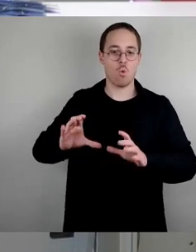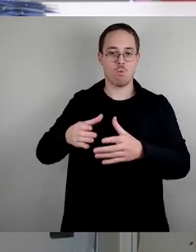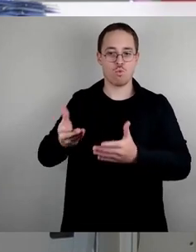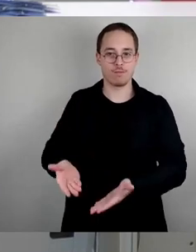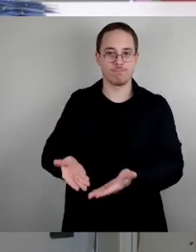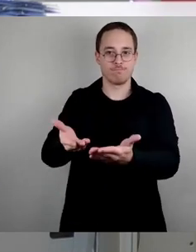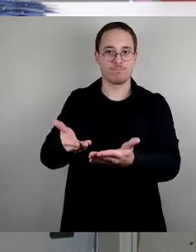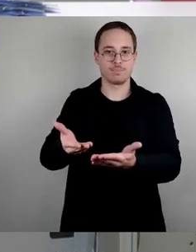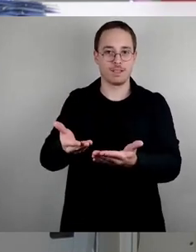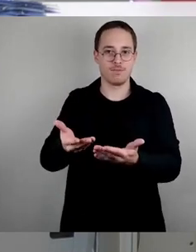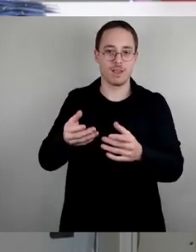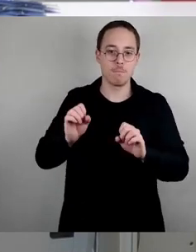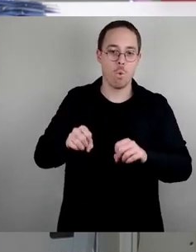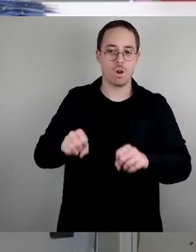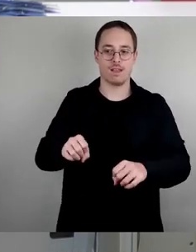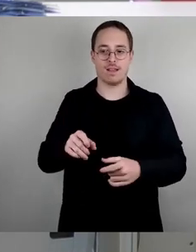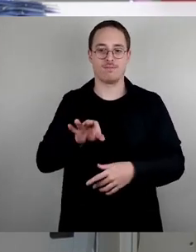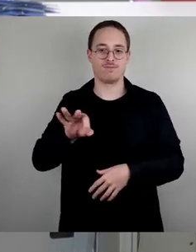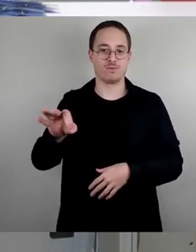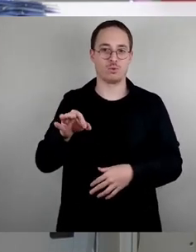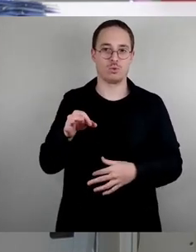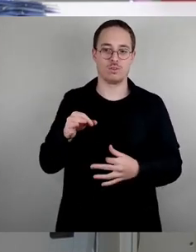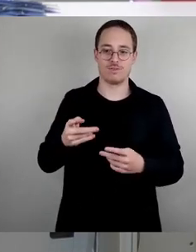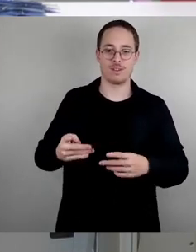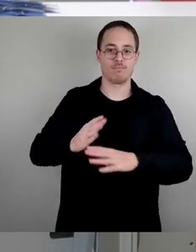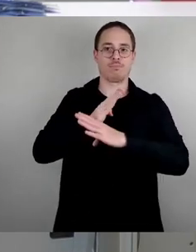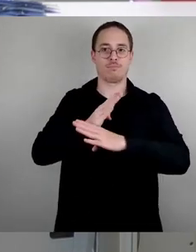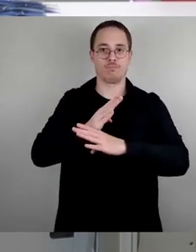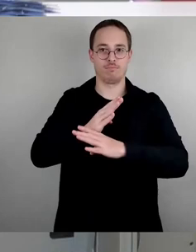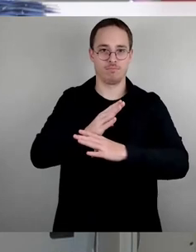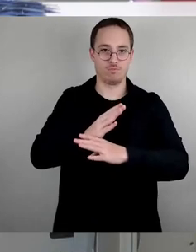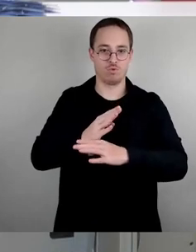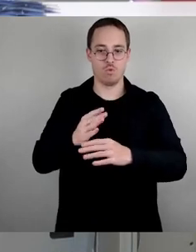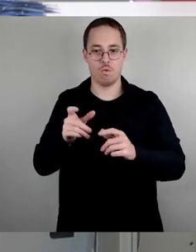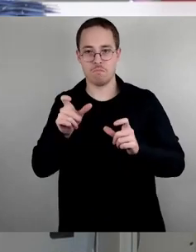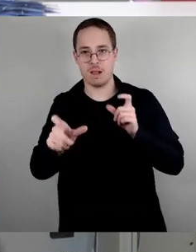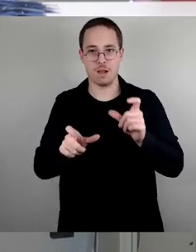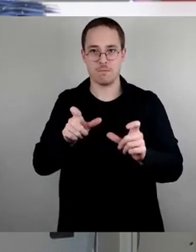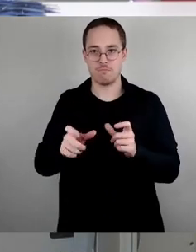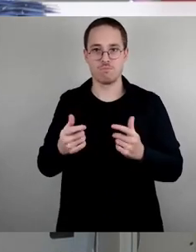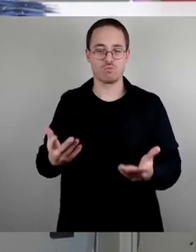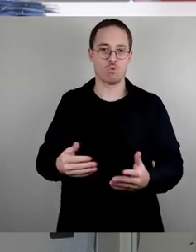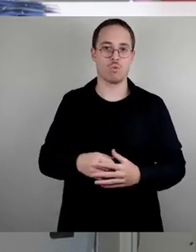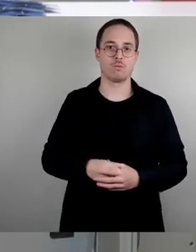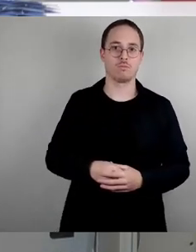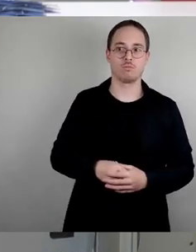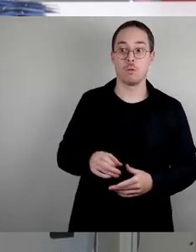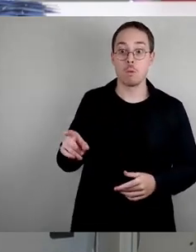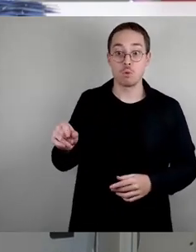Handlungsspielräume zu haben, was ja übrigens in dem Antrag der SPD nicht heißt, dass wir hier Airbnb und